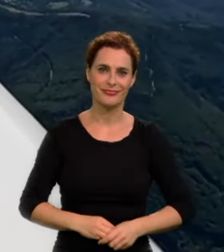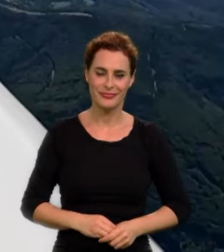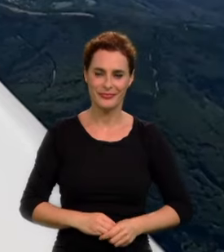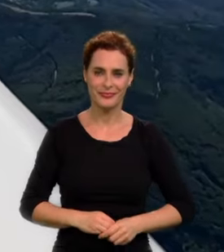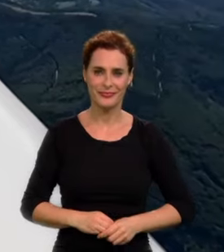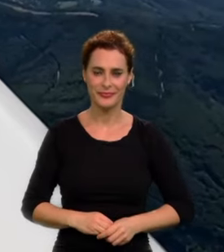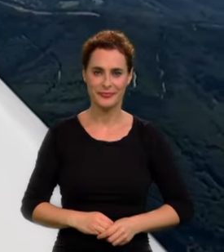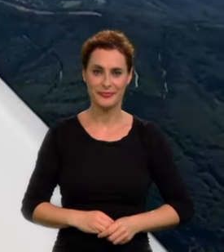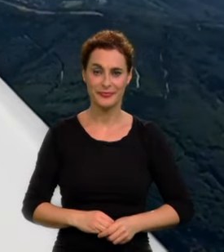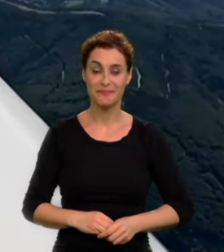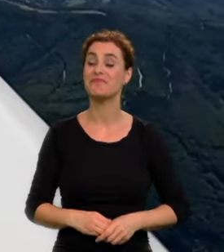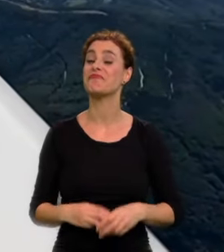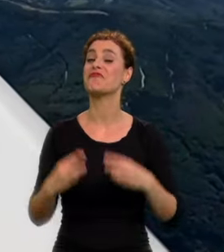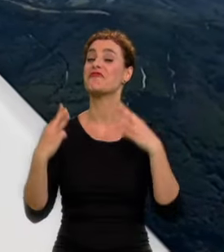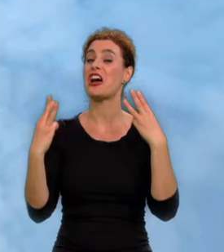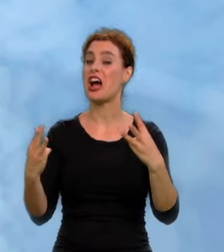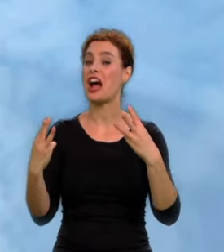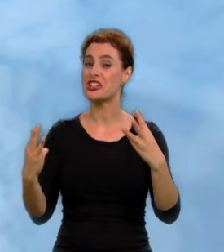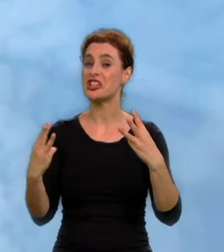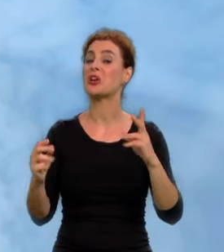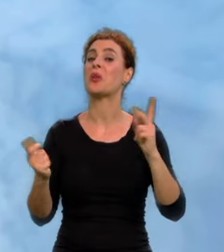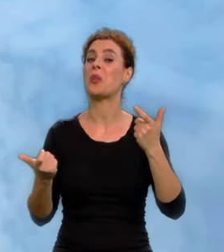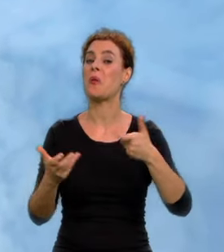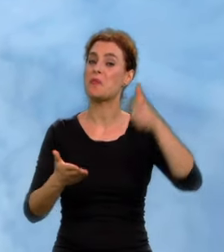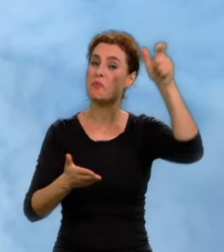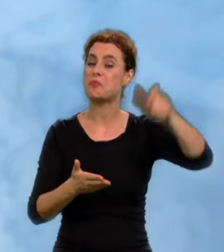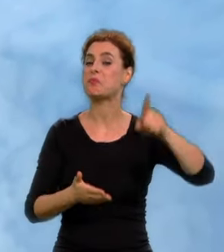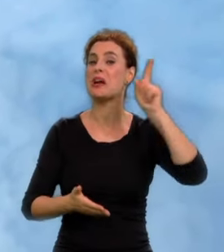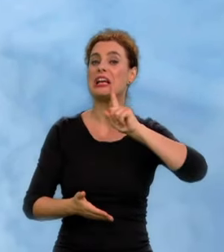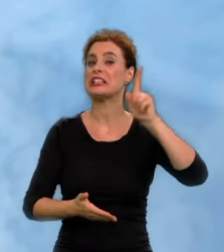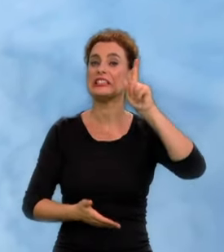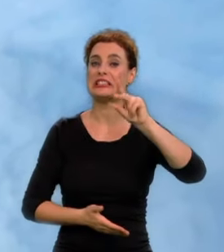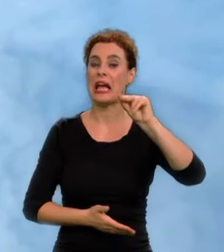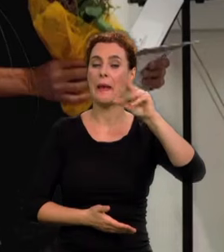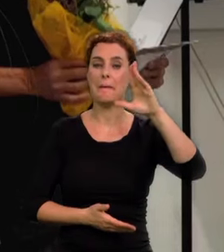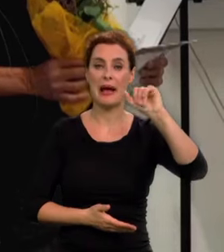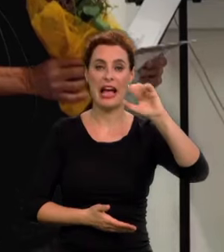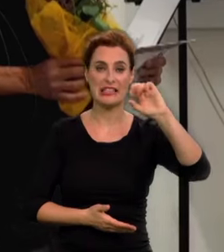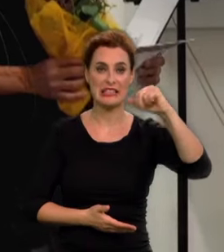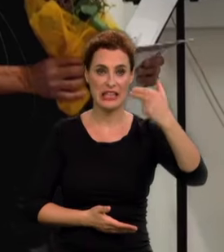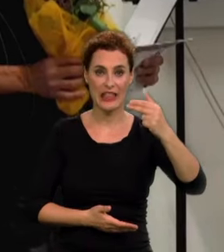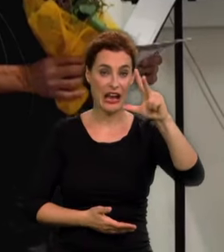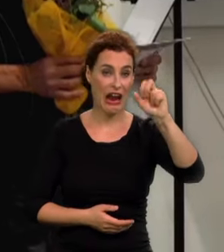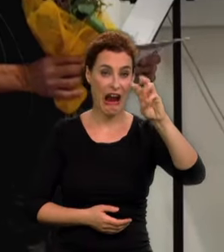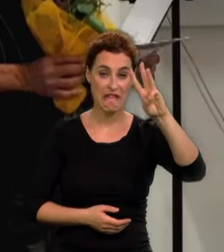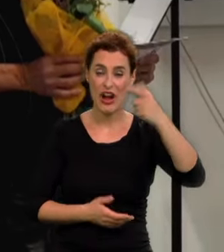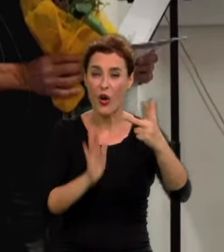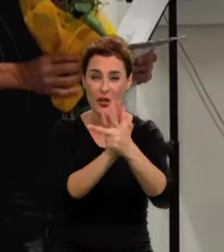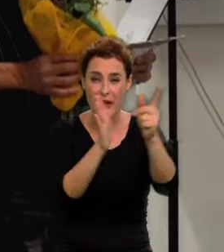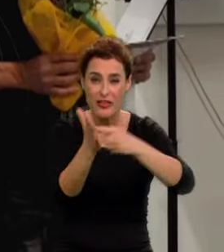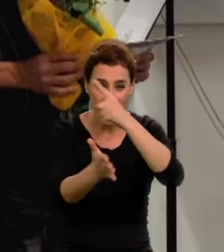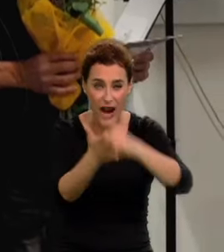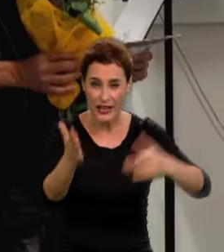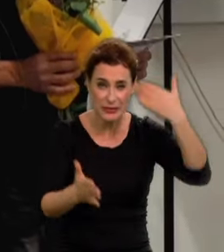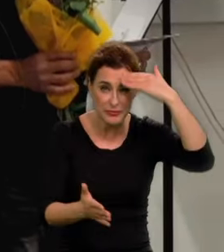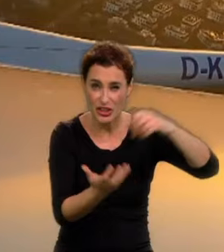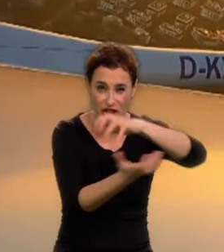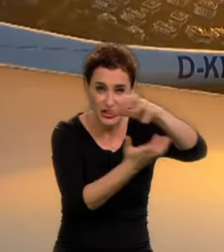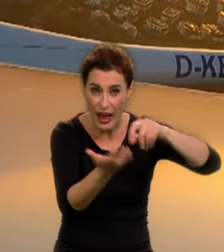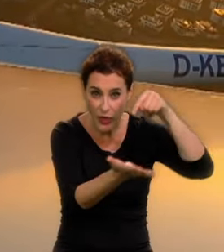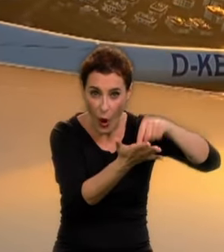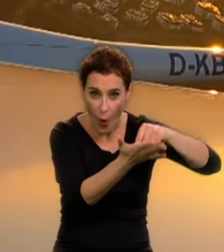W tej sztuce nie ma sobie równych Sebastian Kawa, osiemnastokrotny mistrz świata w szybownictwie.